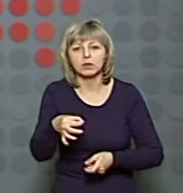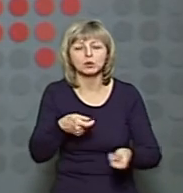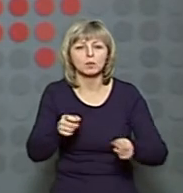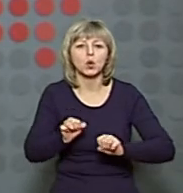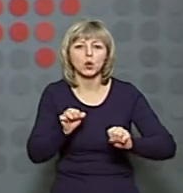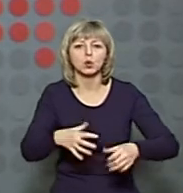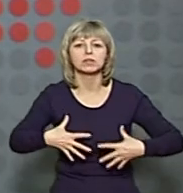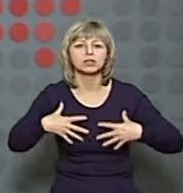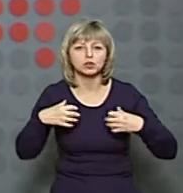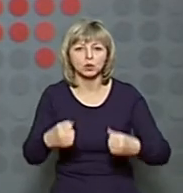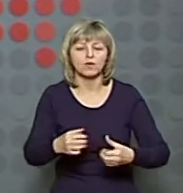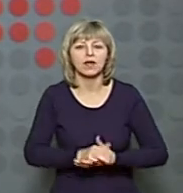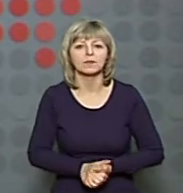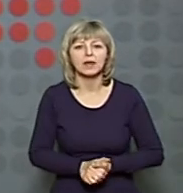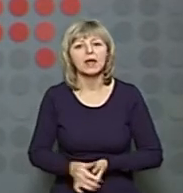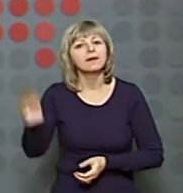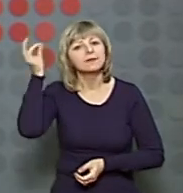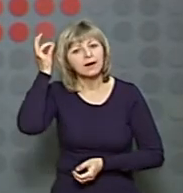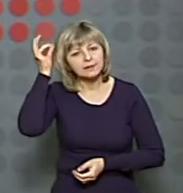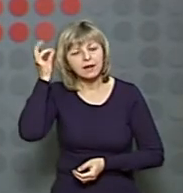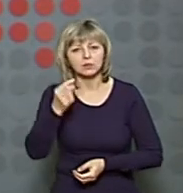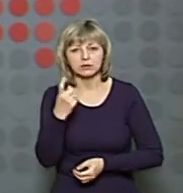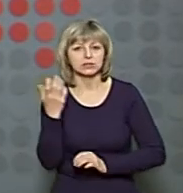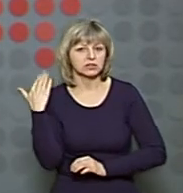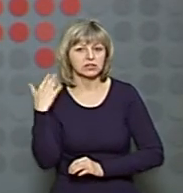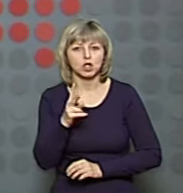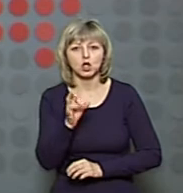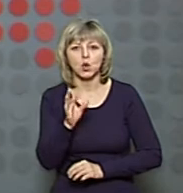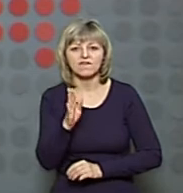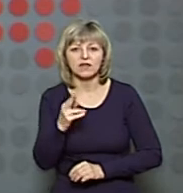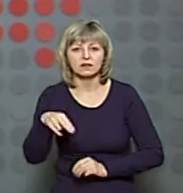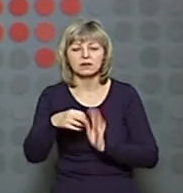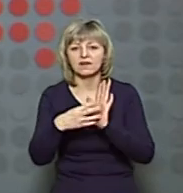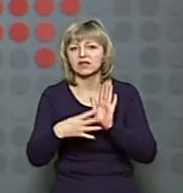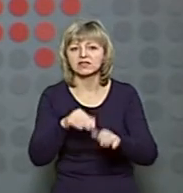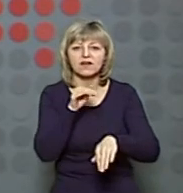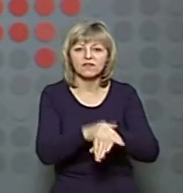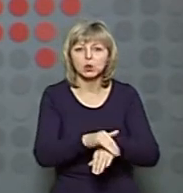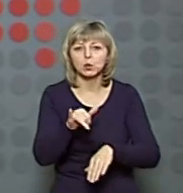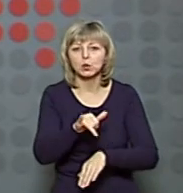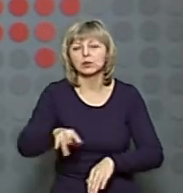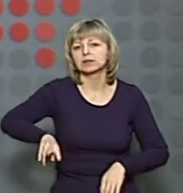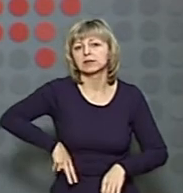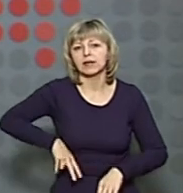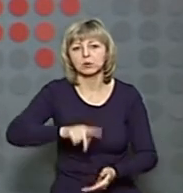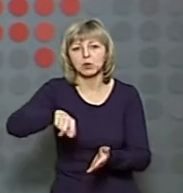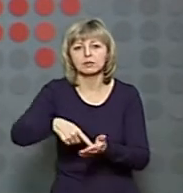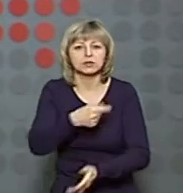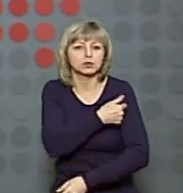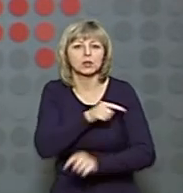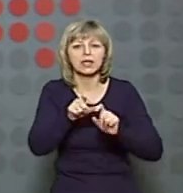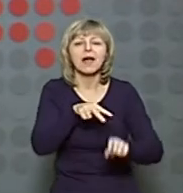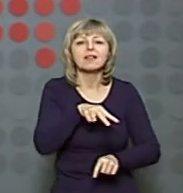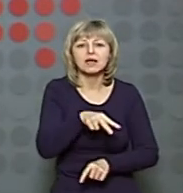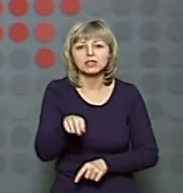охорони здоров'я Ігор Ващенюк. Нагадаємо, минулого тижня ковід-19 виявили в директорки міської лікарні Лариси